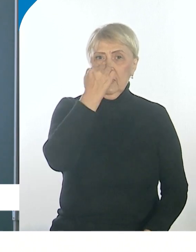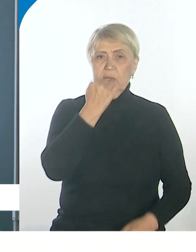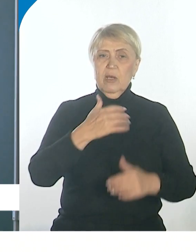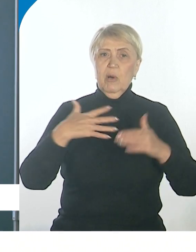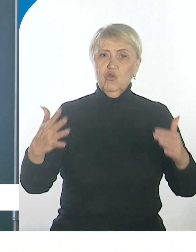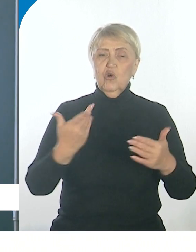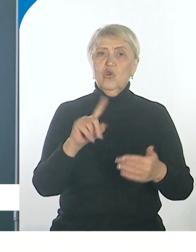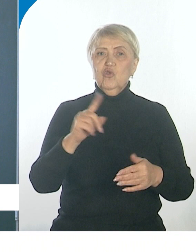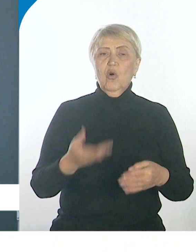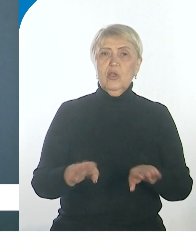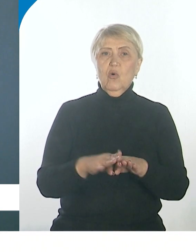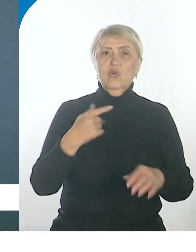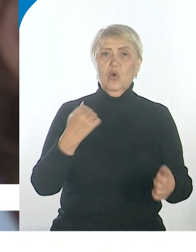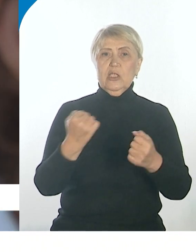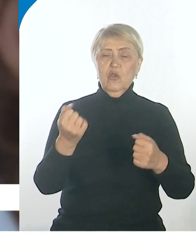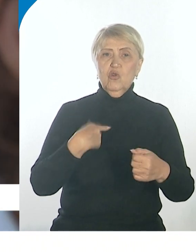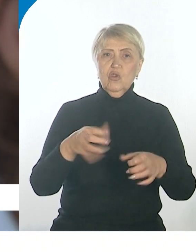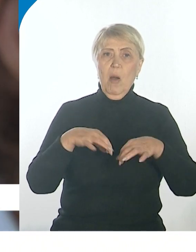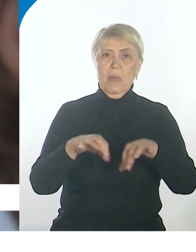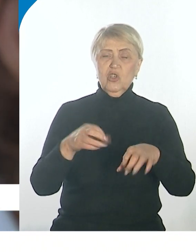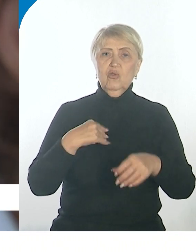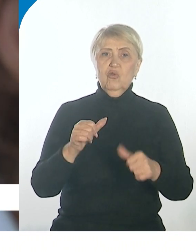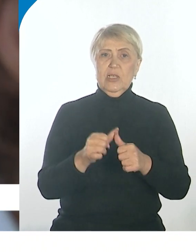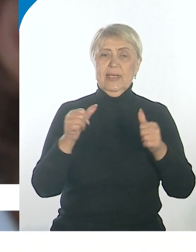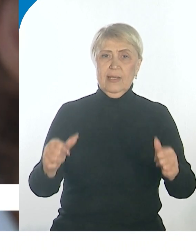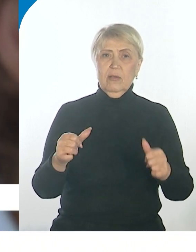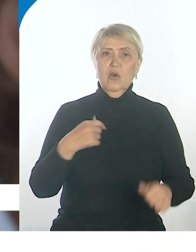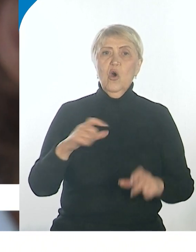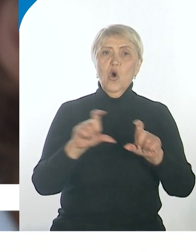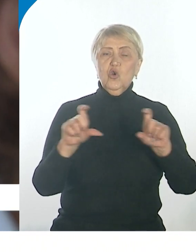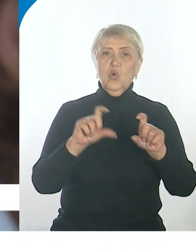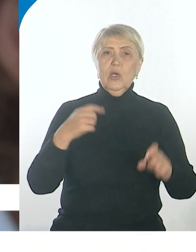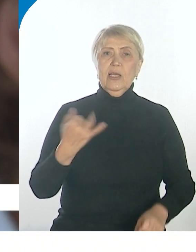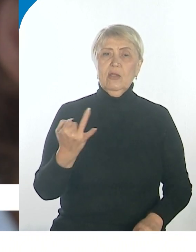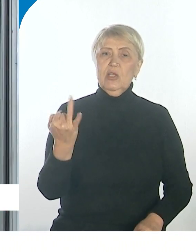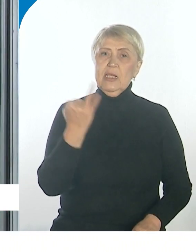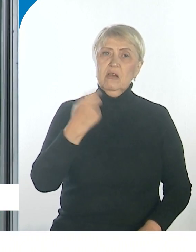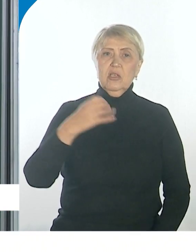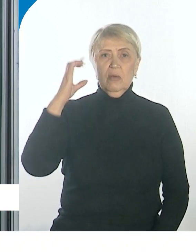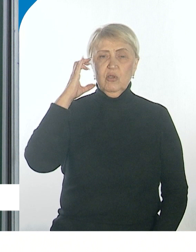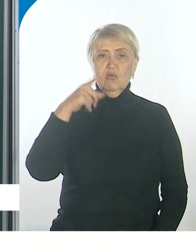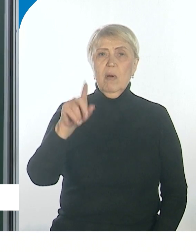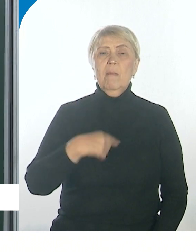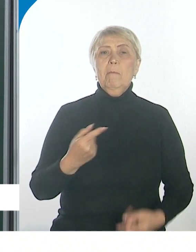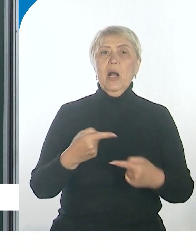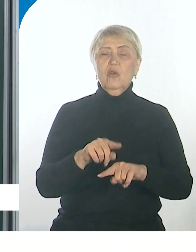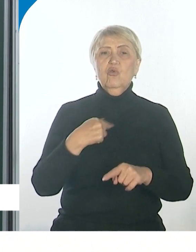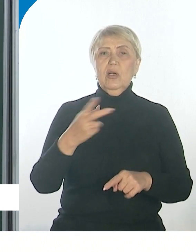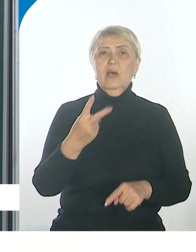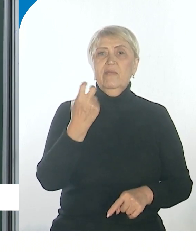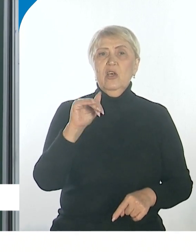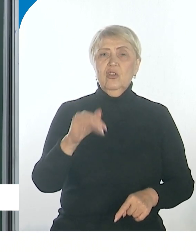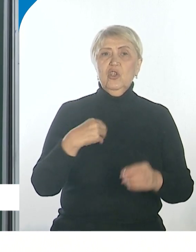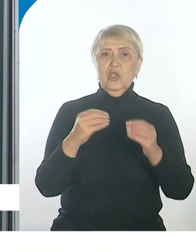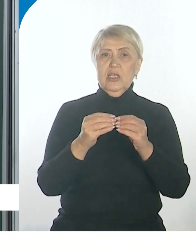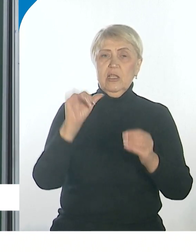такую надежную машину создали. Школьники с интересом слушали эту легендарную историю, по которой в 2010 году был снят фильм